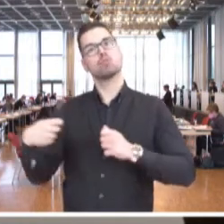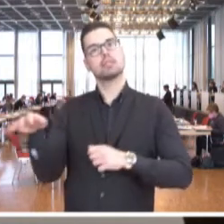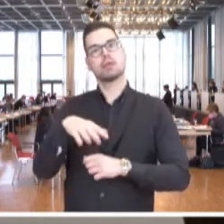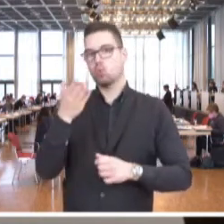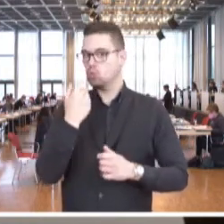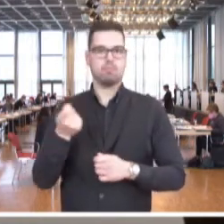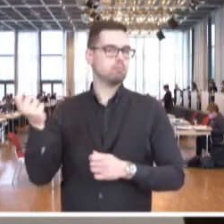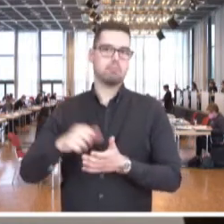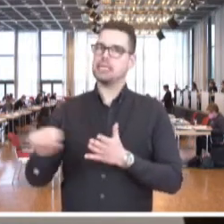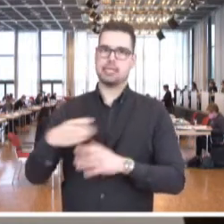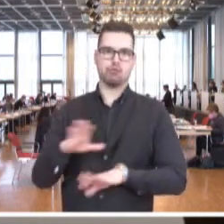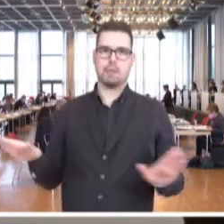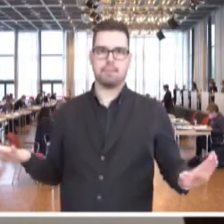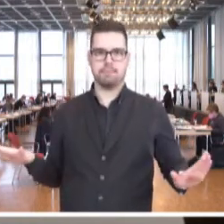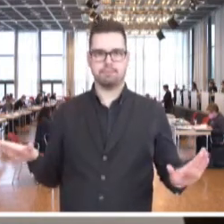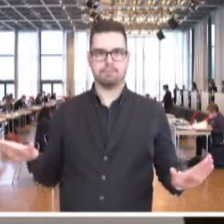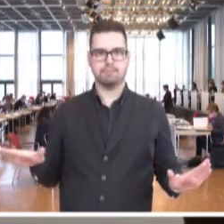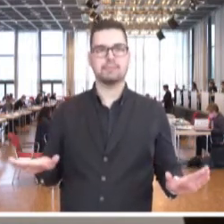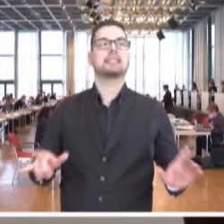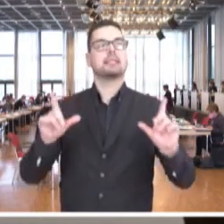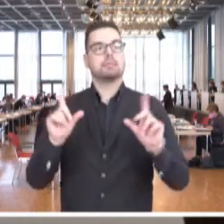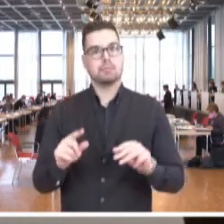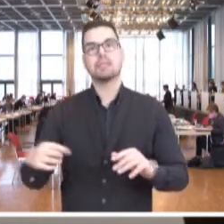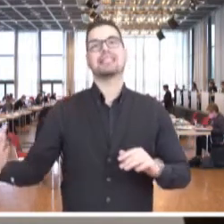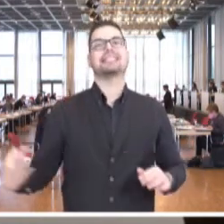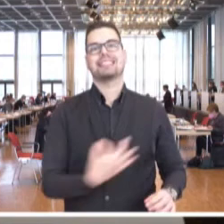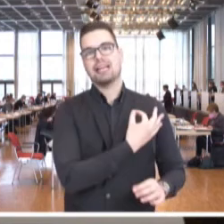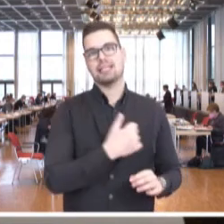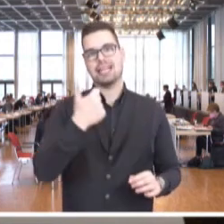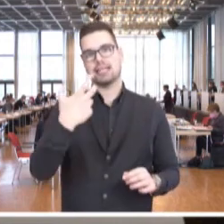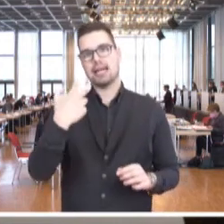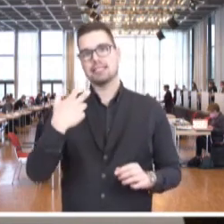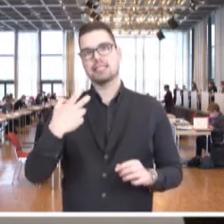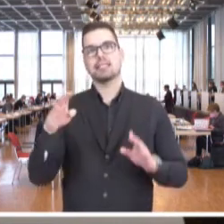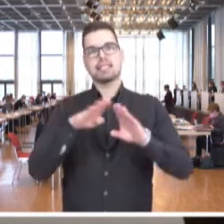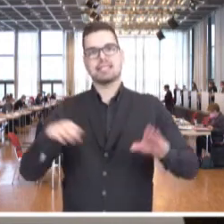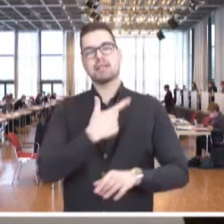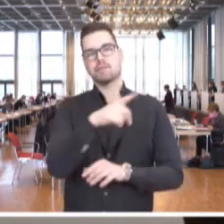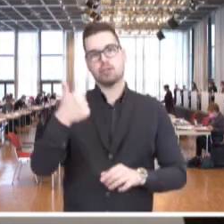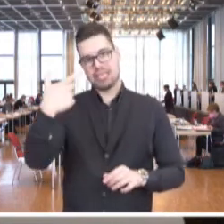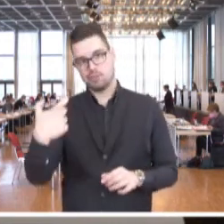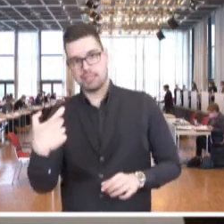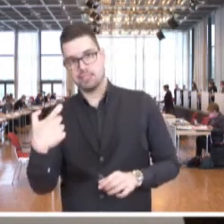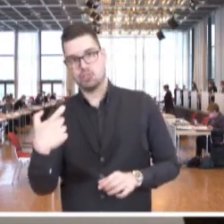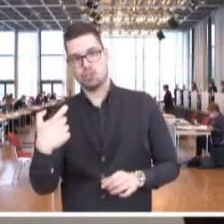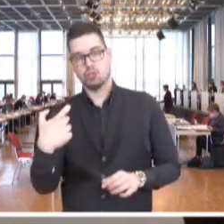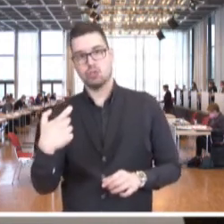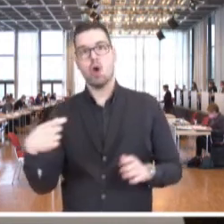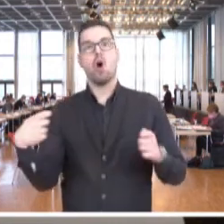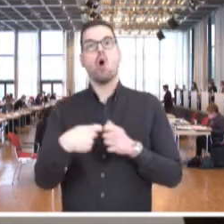berücksichtigt. Dementsprechend kann das Saarland nach dem 31.12.2021 keine